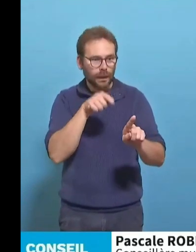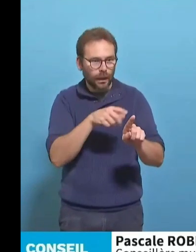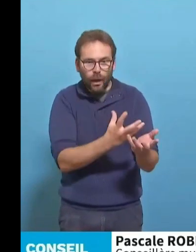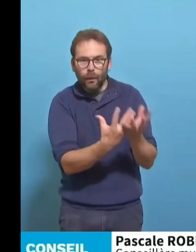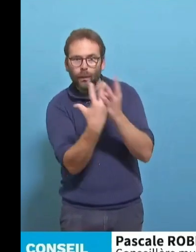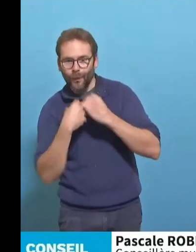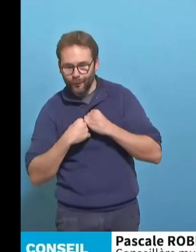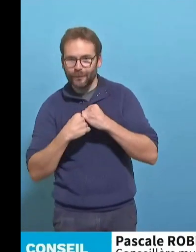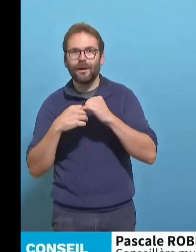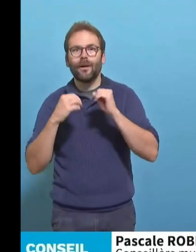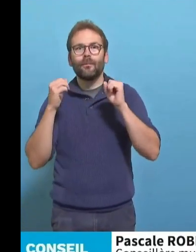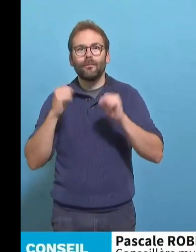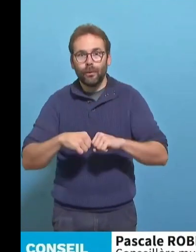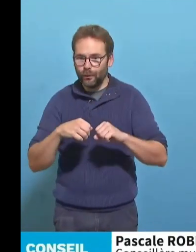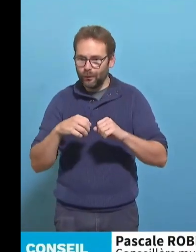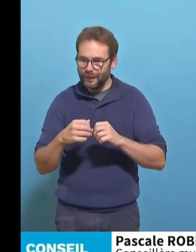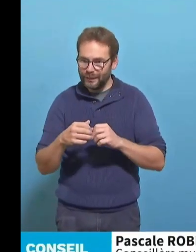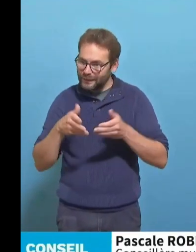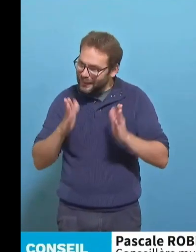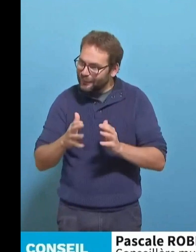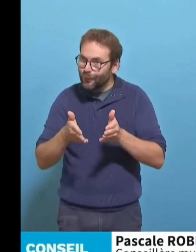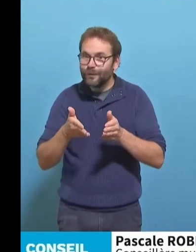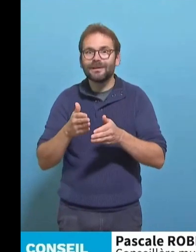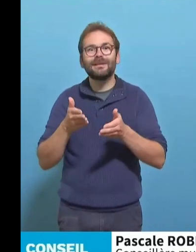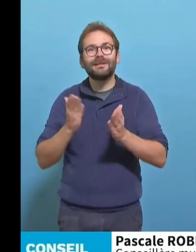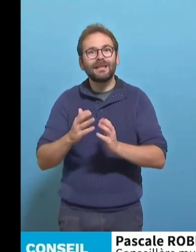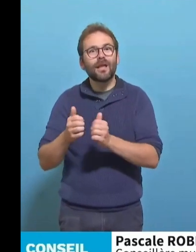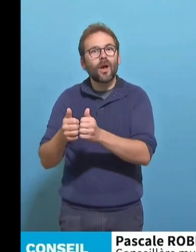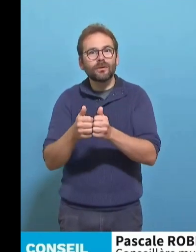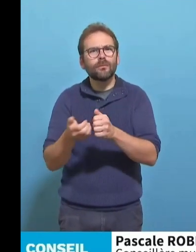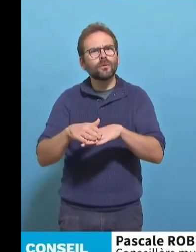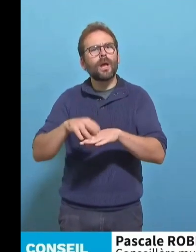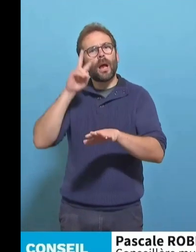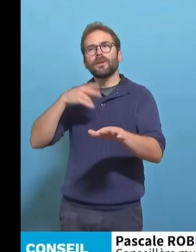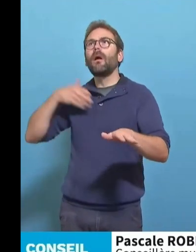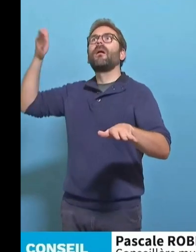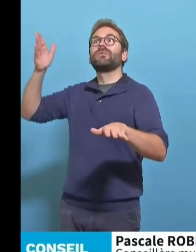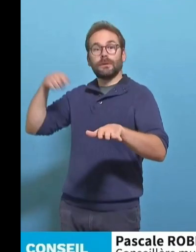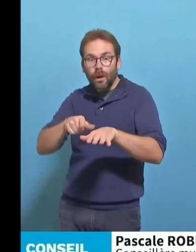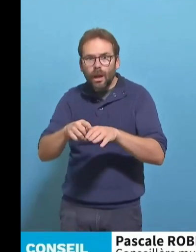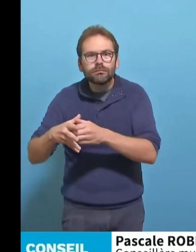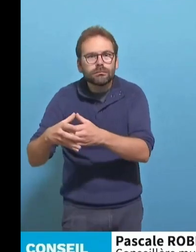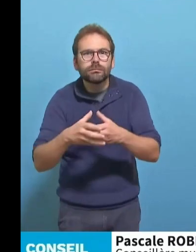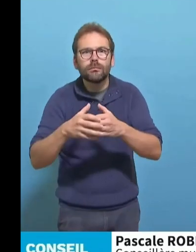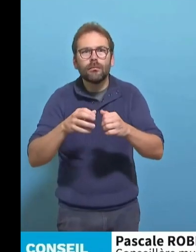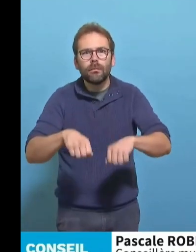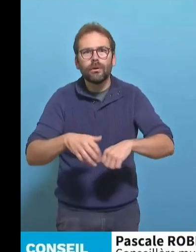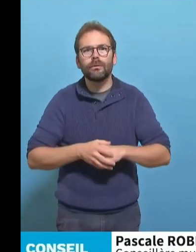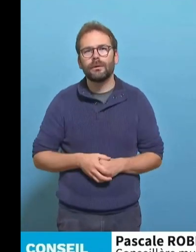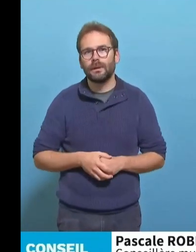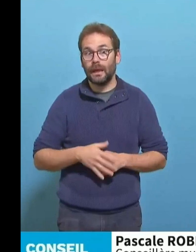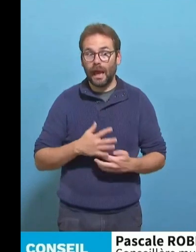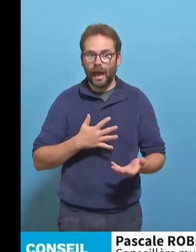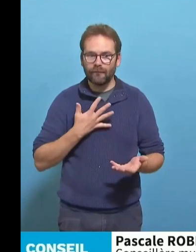un processus de décision qui habituellement leur échappe. Ce nouvel appel à projets est aussi une opportunité